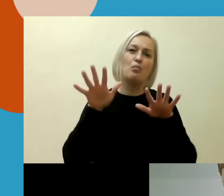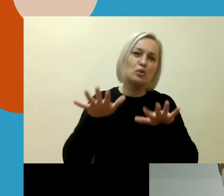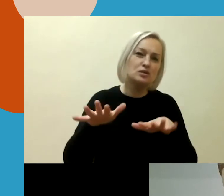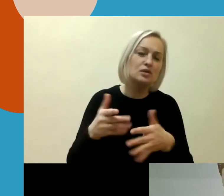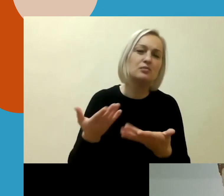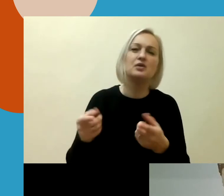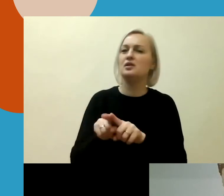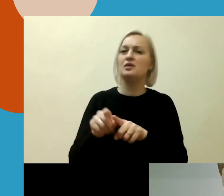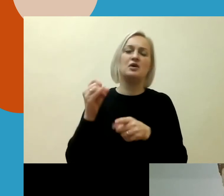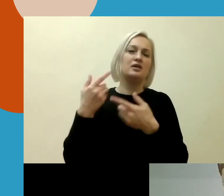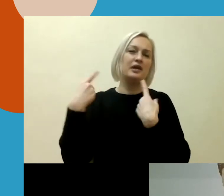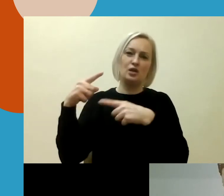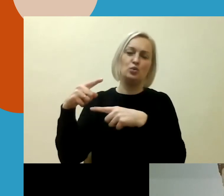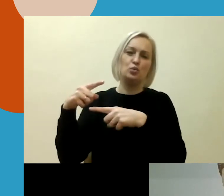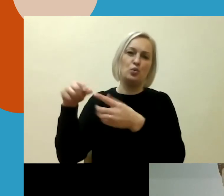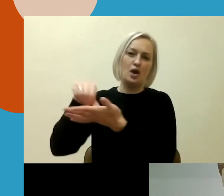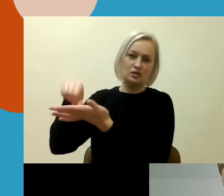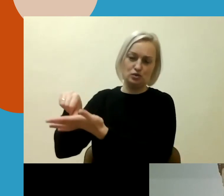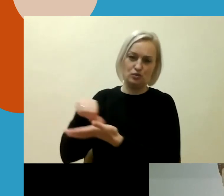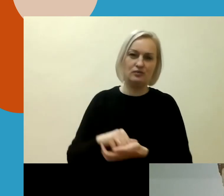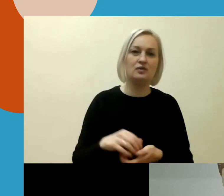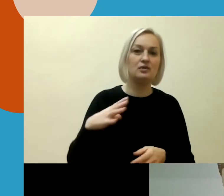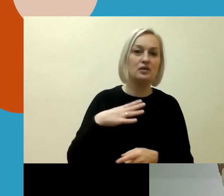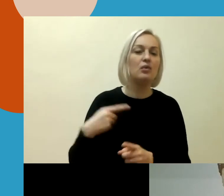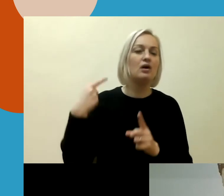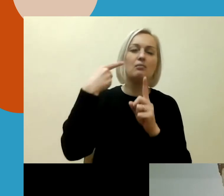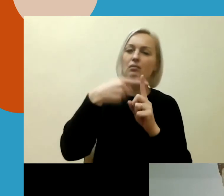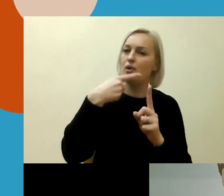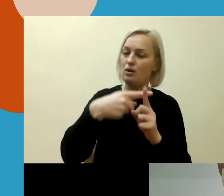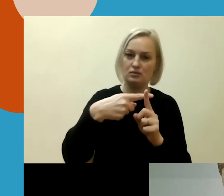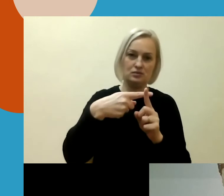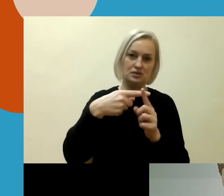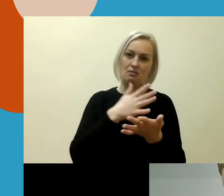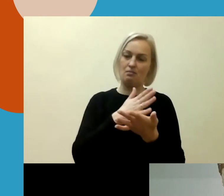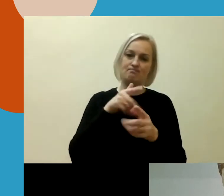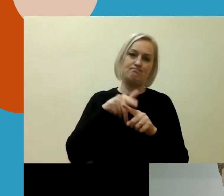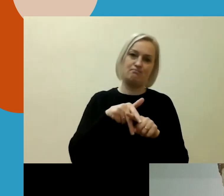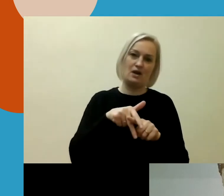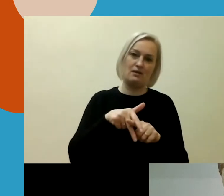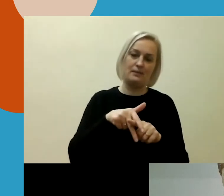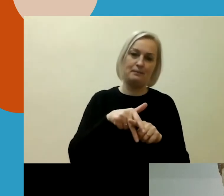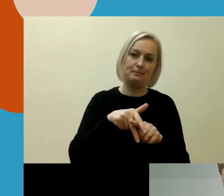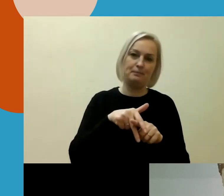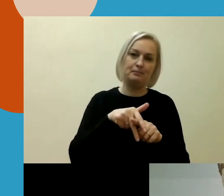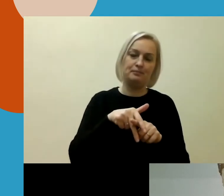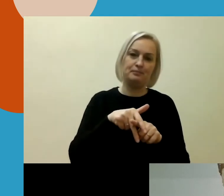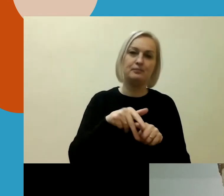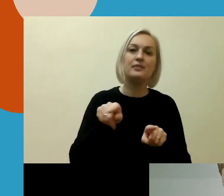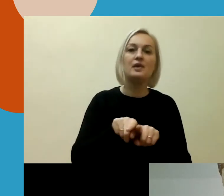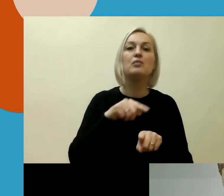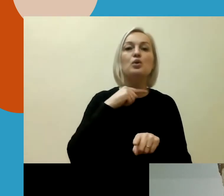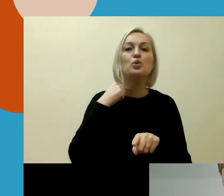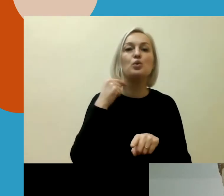bendruomenės atstovus. Ir tai buvo labai labai teigiama praktika, atrodo, kur daugelėje šalyje,